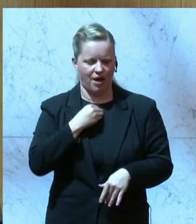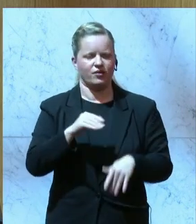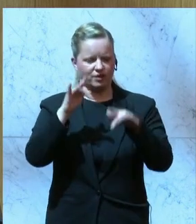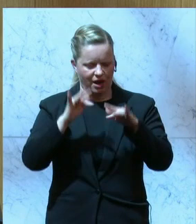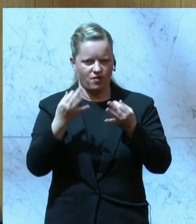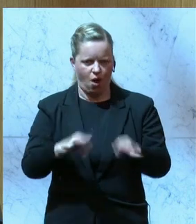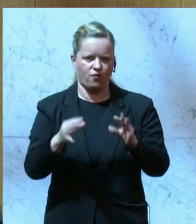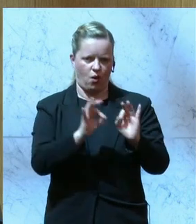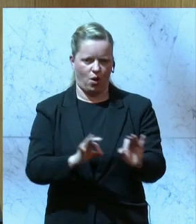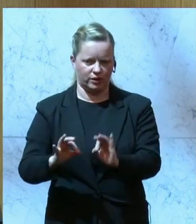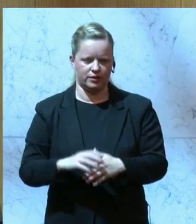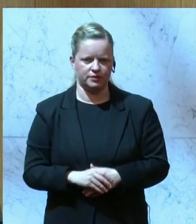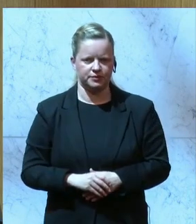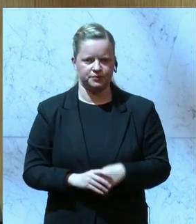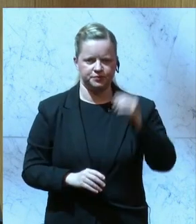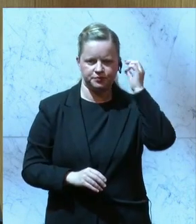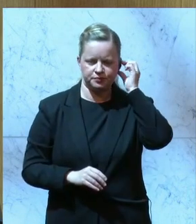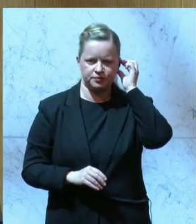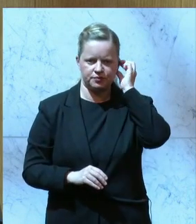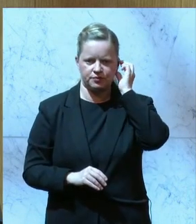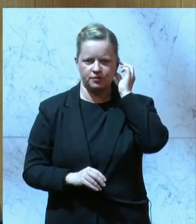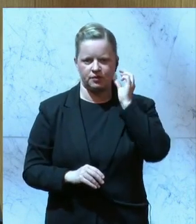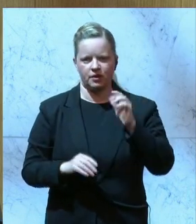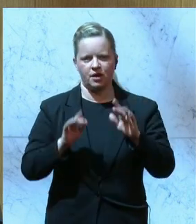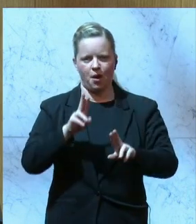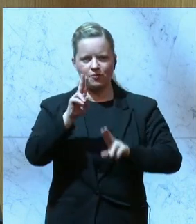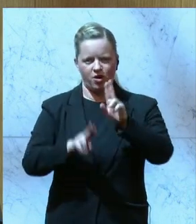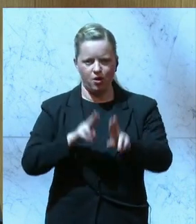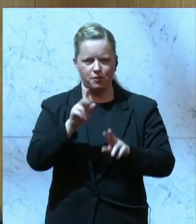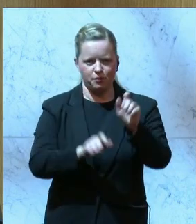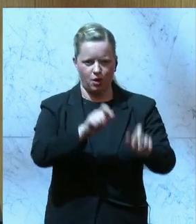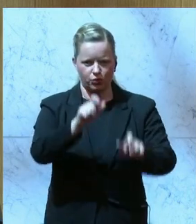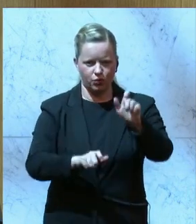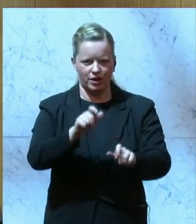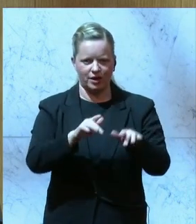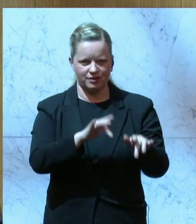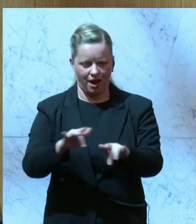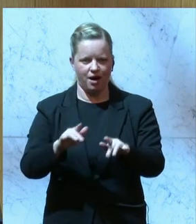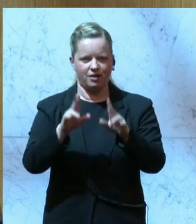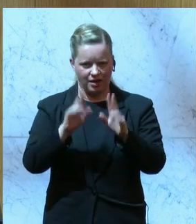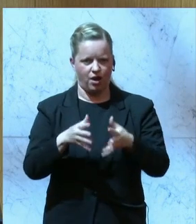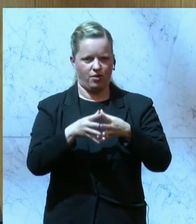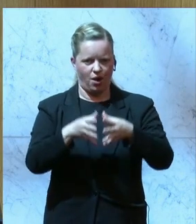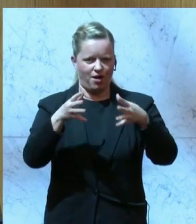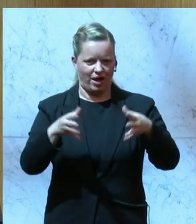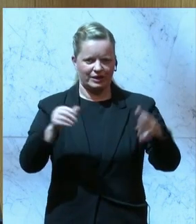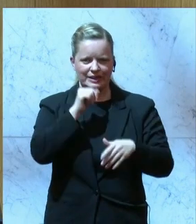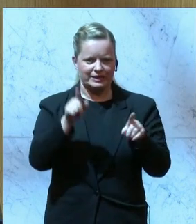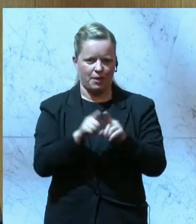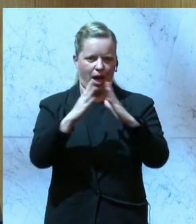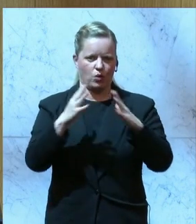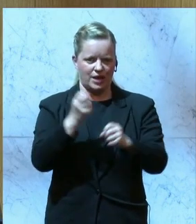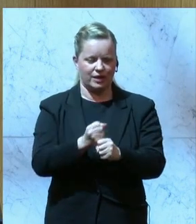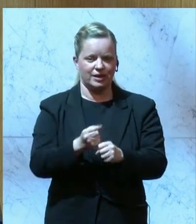Und der Angehörigenbonus für pflegende Angehörige wird auf Personen, die nicht im selben Haushalt leben, erweitert. Damit erhalten